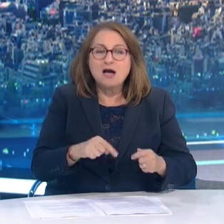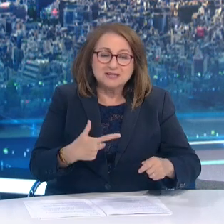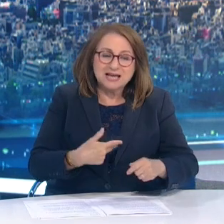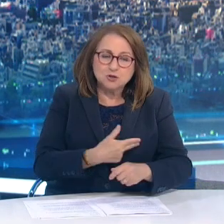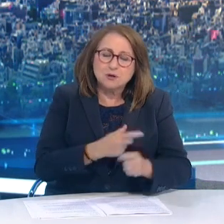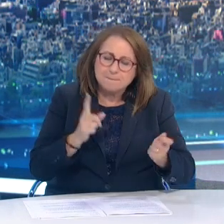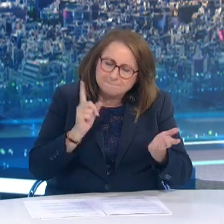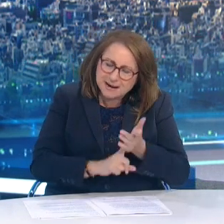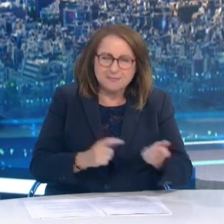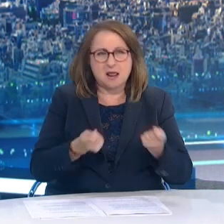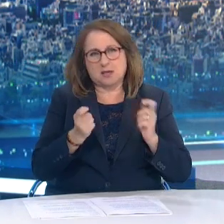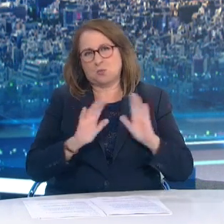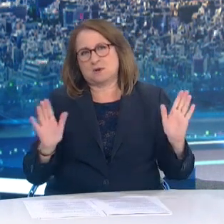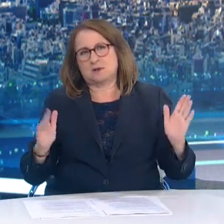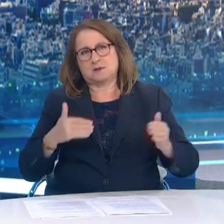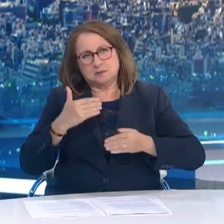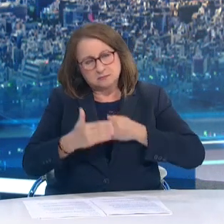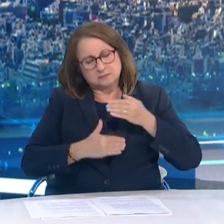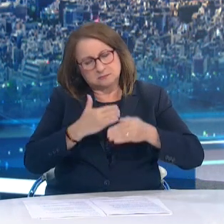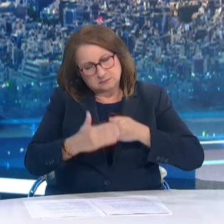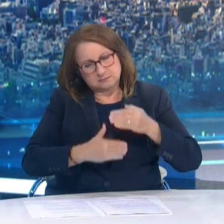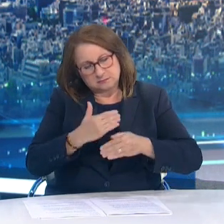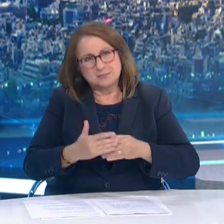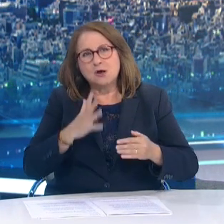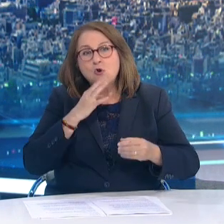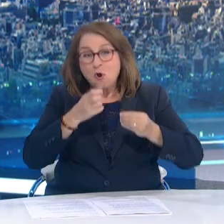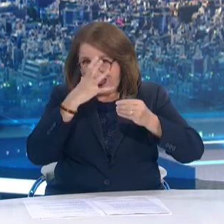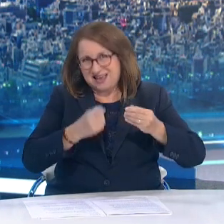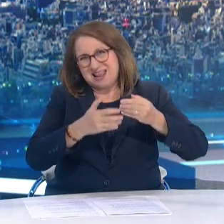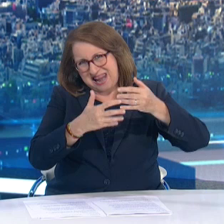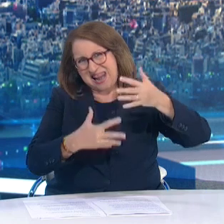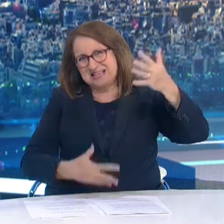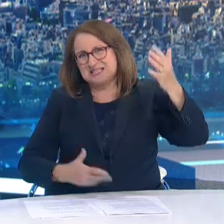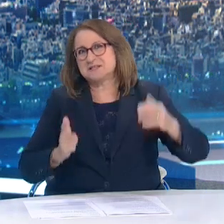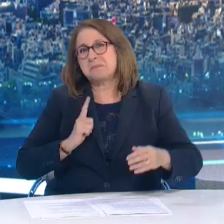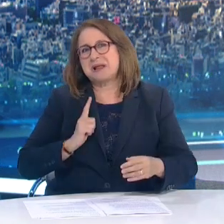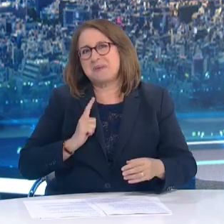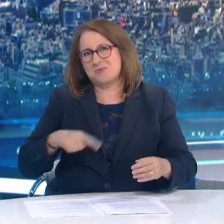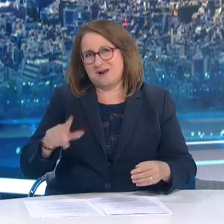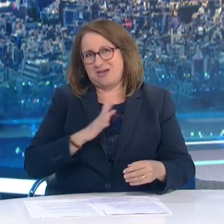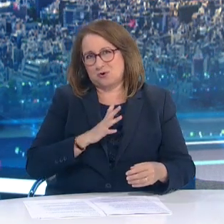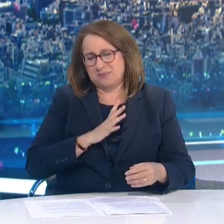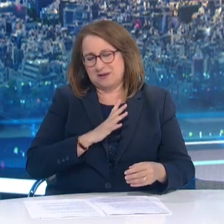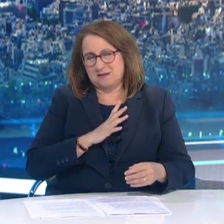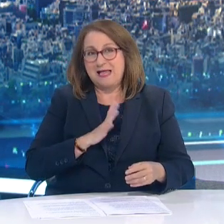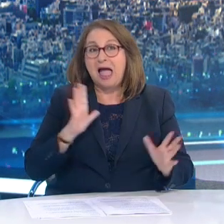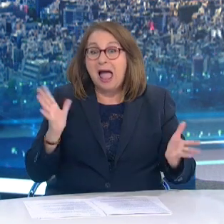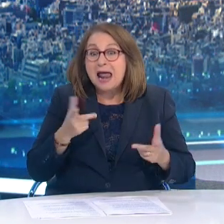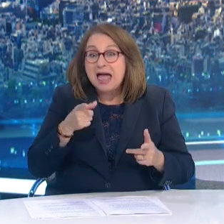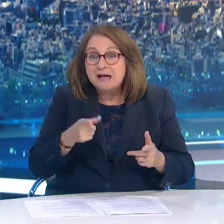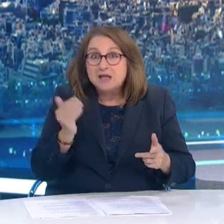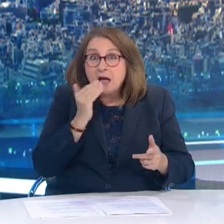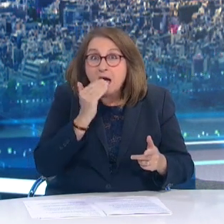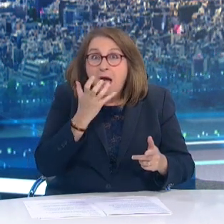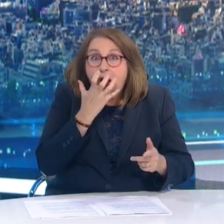να μειωθούν οι λίστες των χειρουργείων που εκκρεμούν Μιλάμε επαναλαμβάνω για χειρουργία Τα